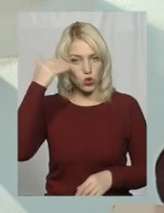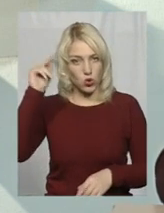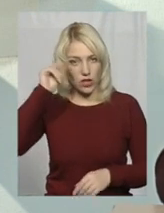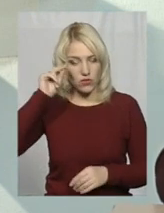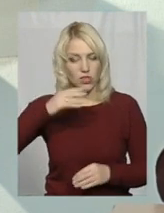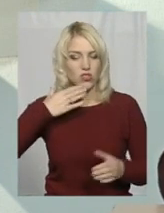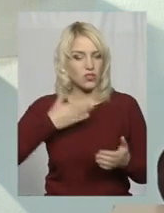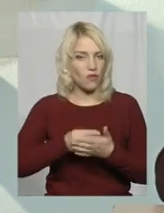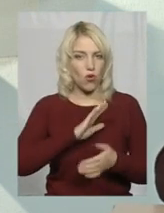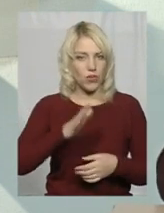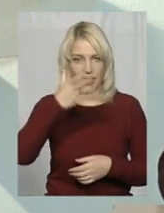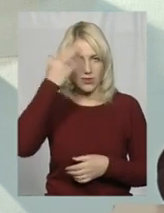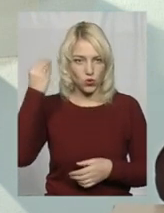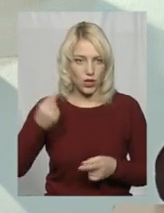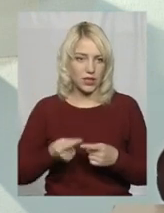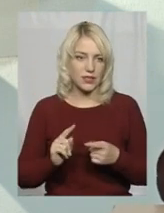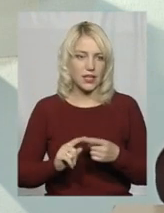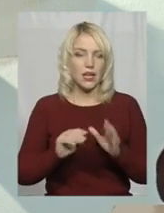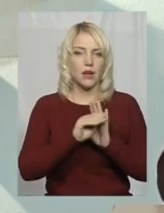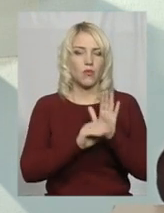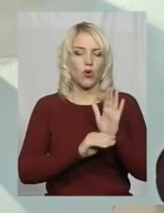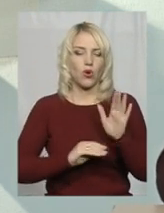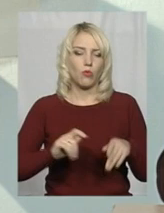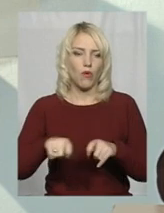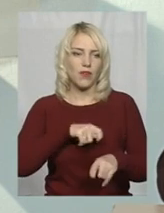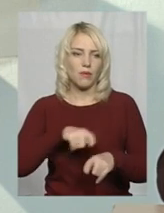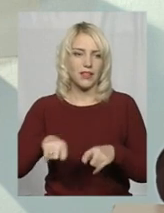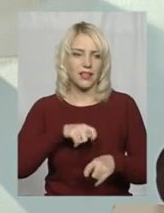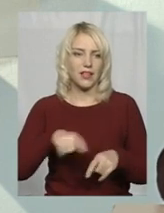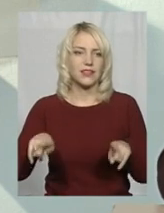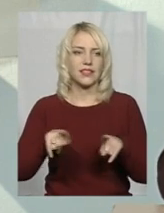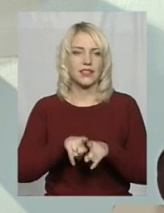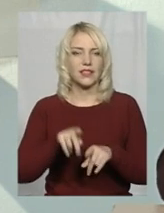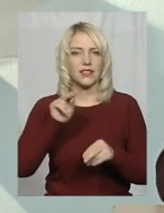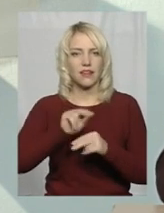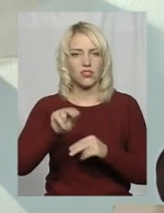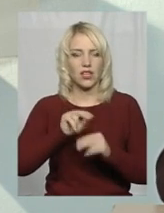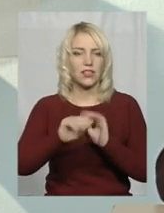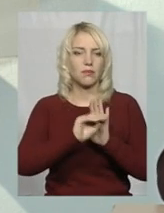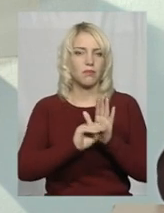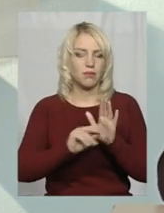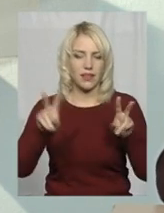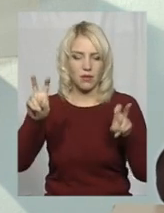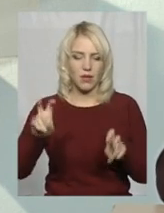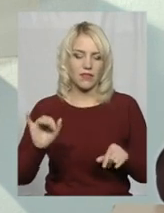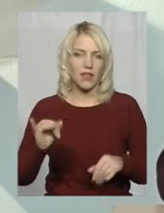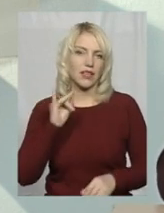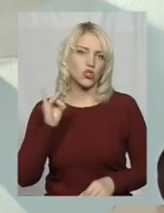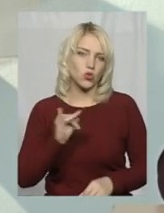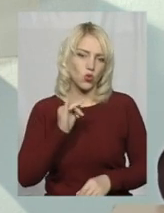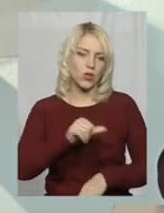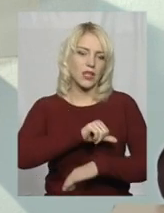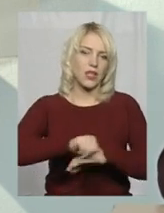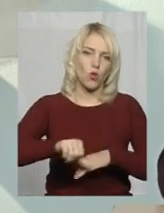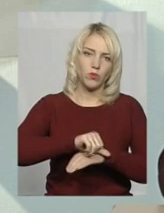цурайтеся. Програмовий матеріал таких навчальних предметів, як історія, заробіжна